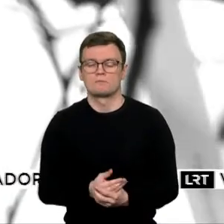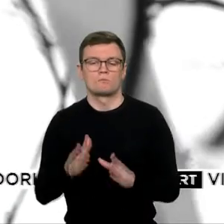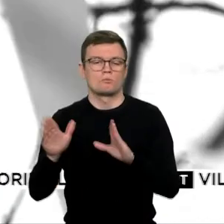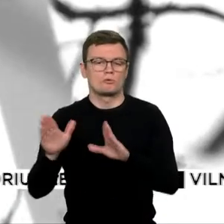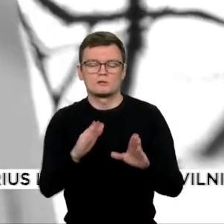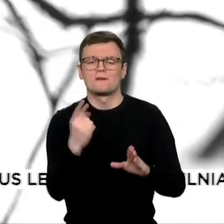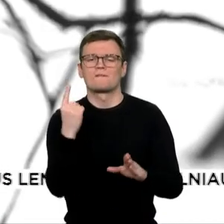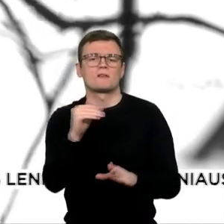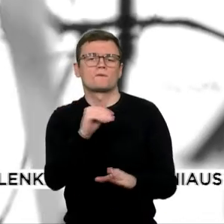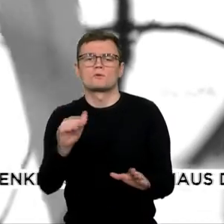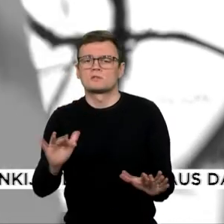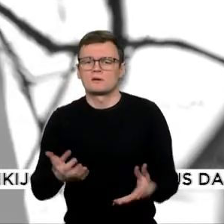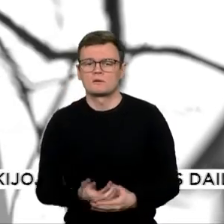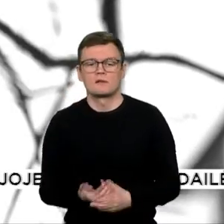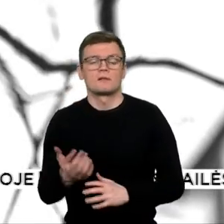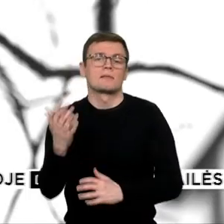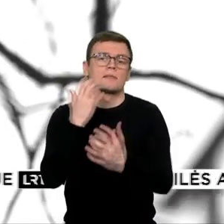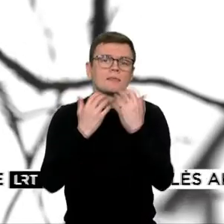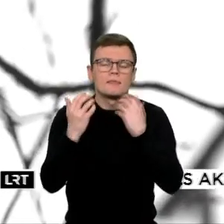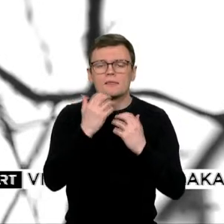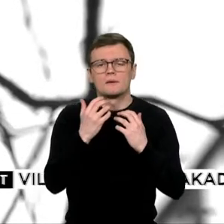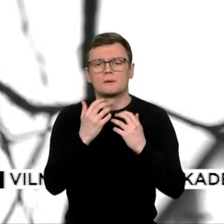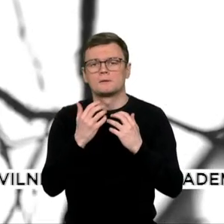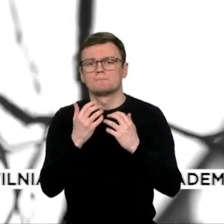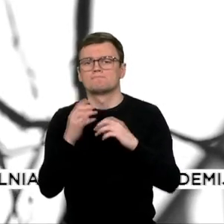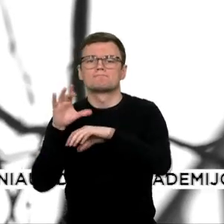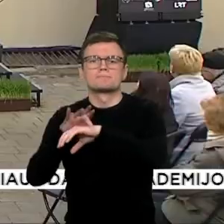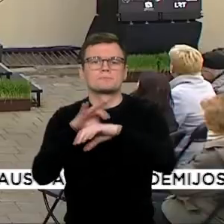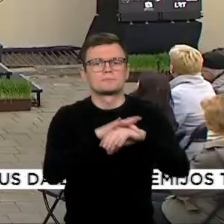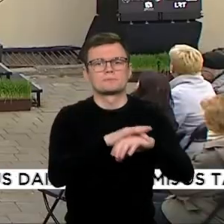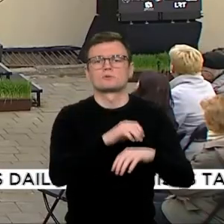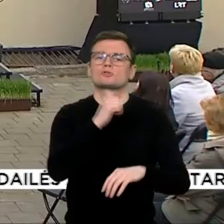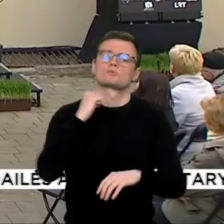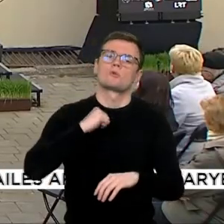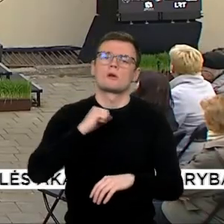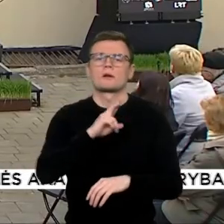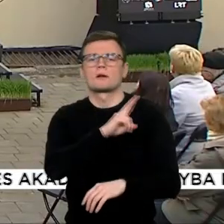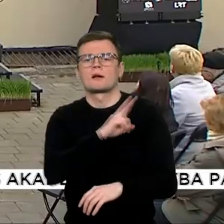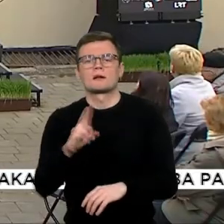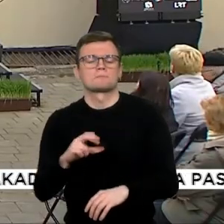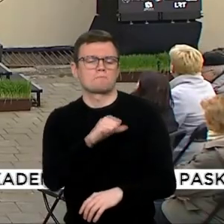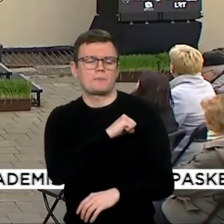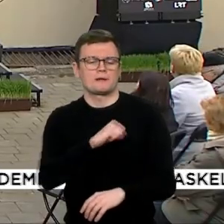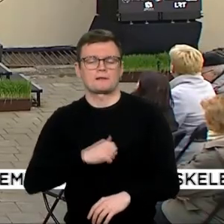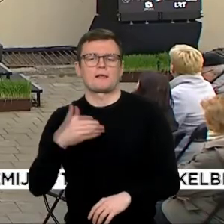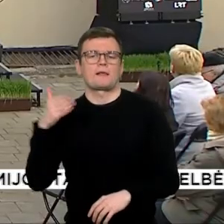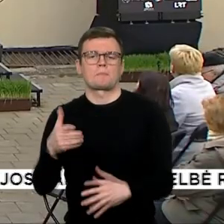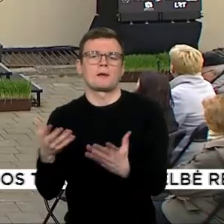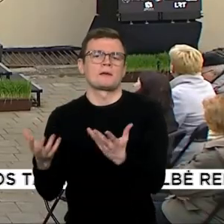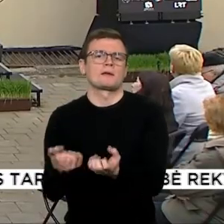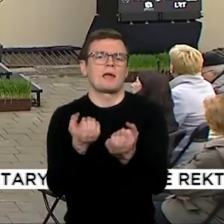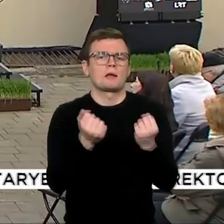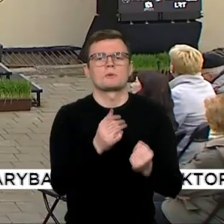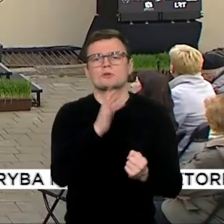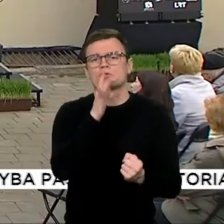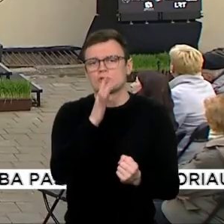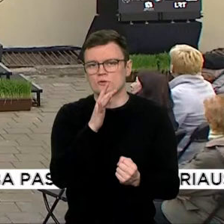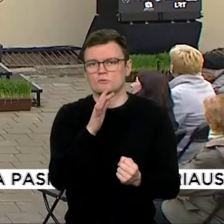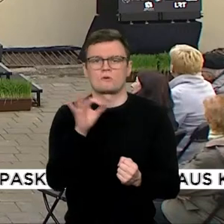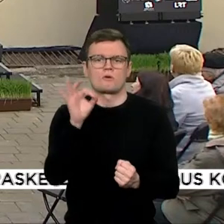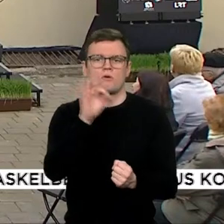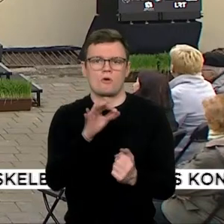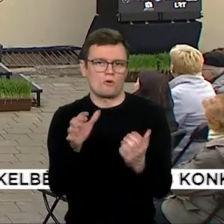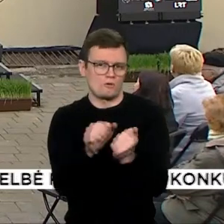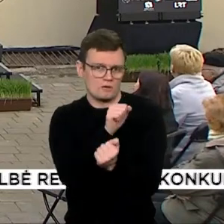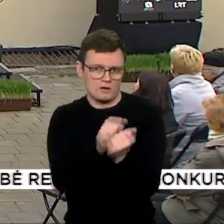funkcijų – įsiaiškinti asmenis, kurie nesavanaudiškomis paskatomis, jis gelbėjo žydus per holokaustą ir suteikti jiems